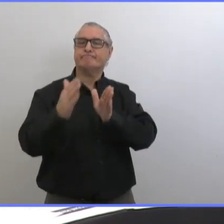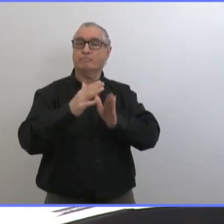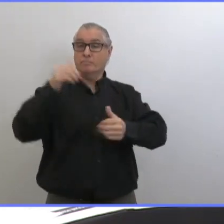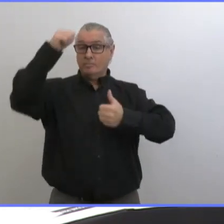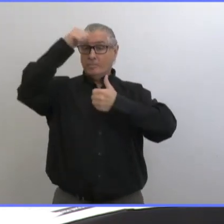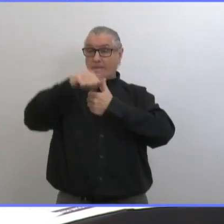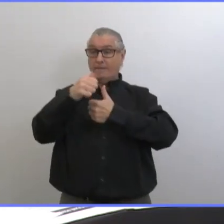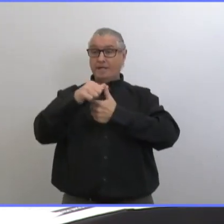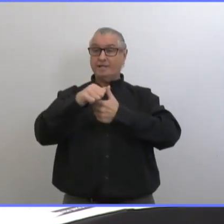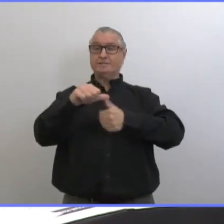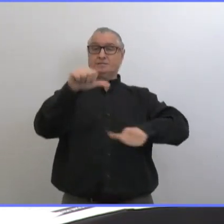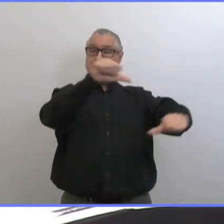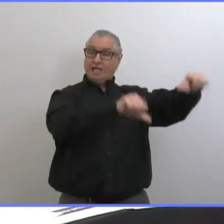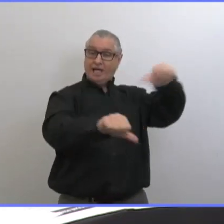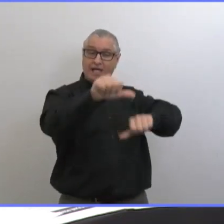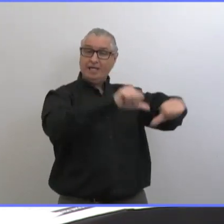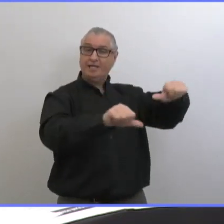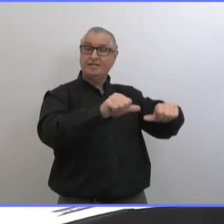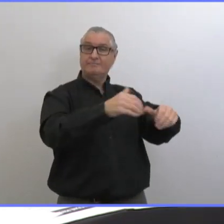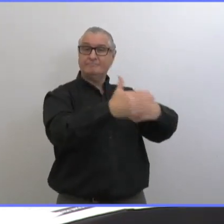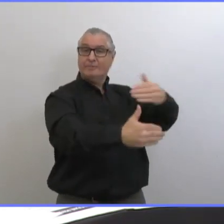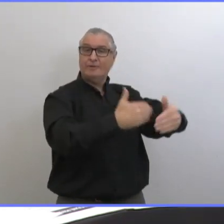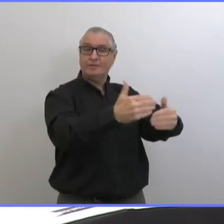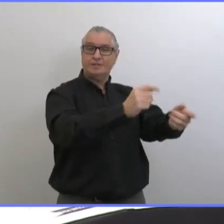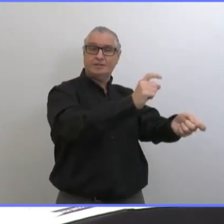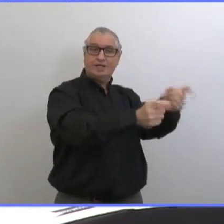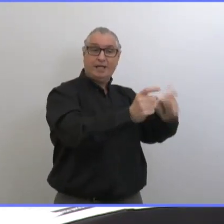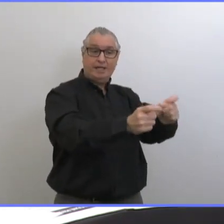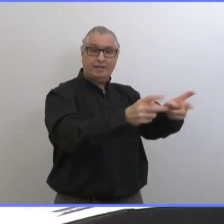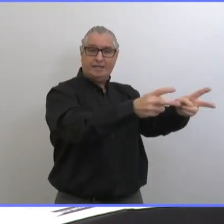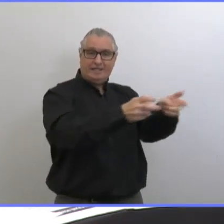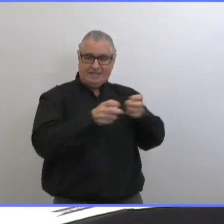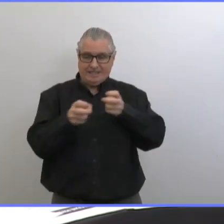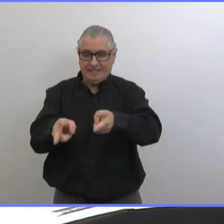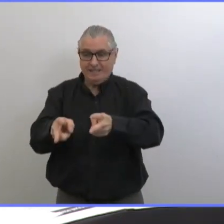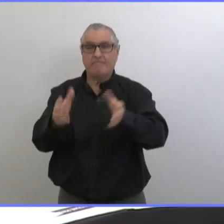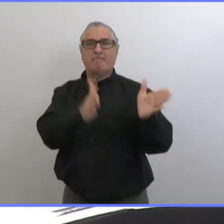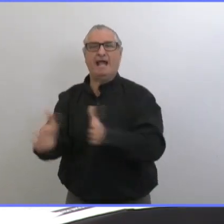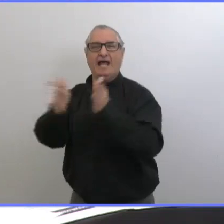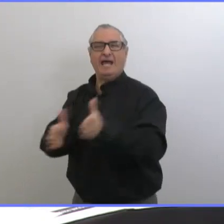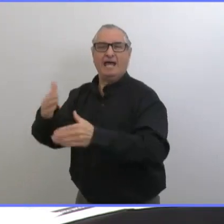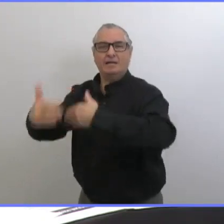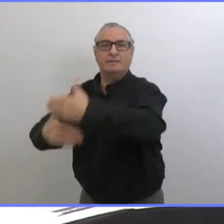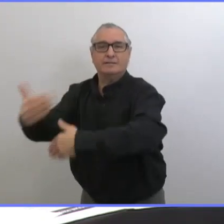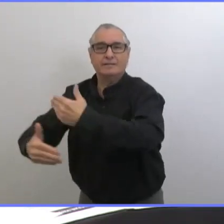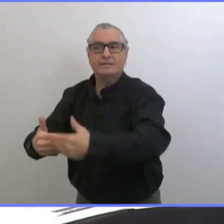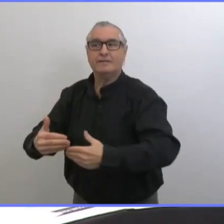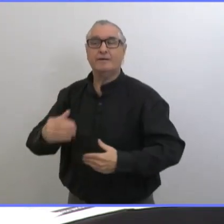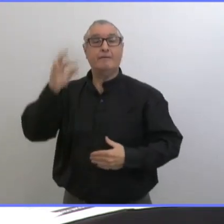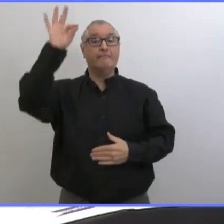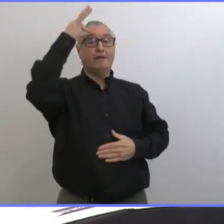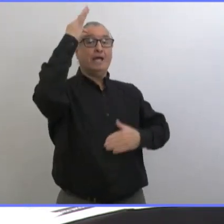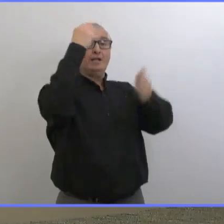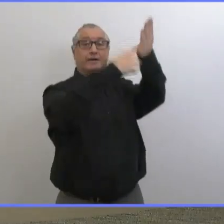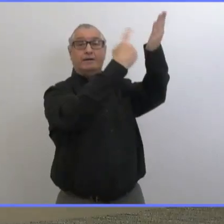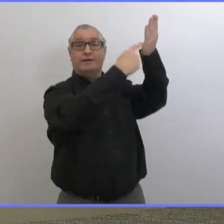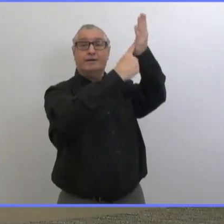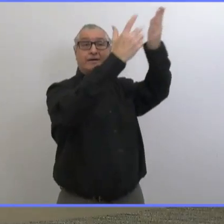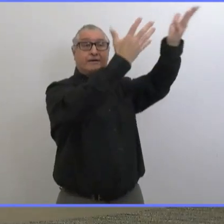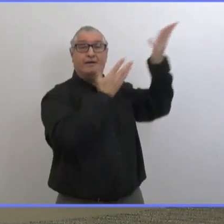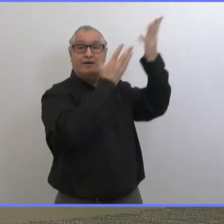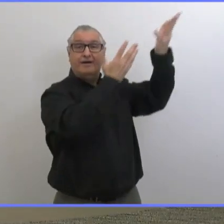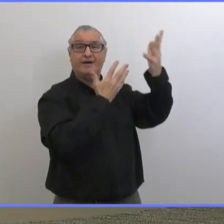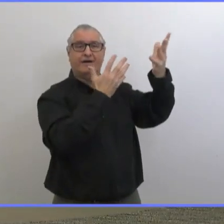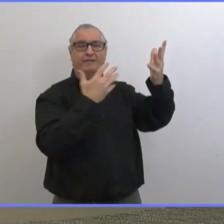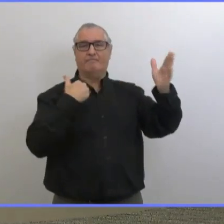évolue on regarde l'épidémiologie locale on va parler à des intervenants clés et ensuite on prendra ces décisions dans les mois à